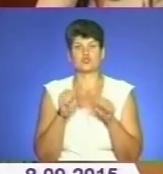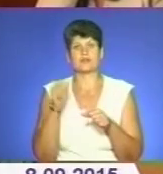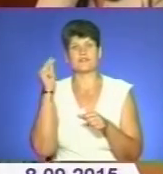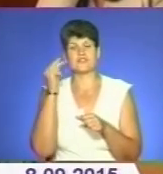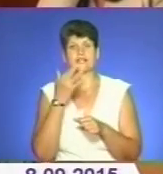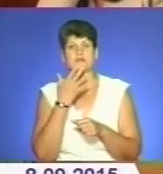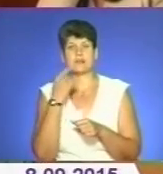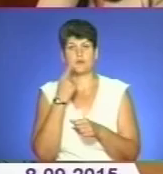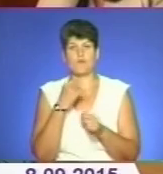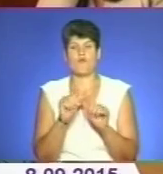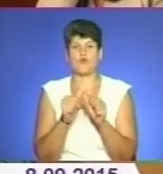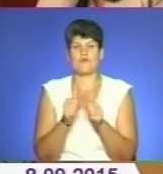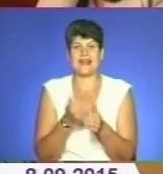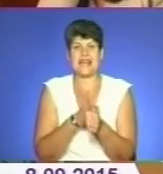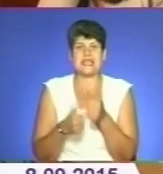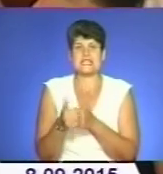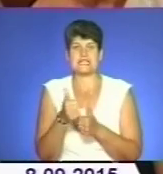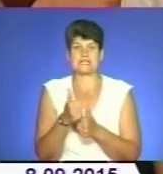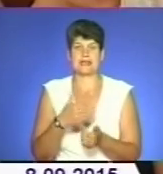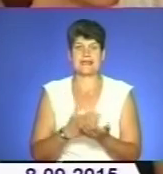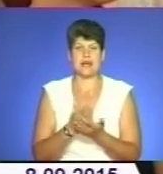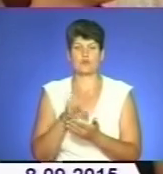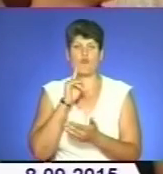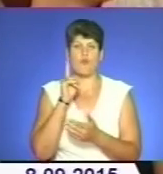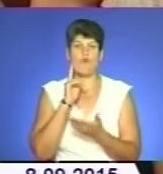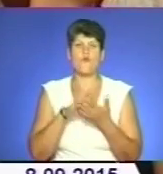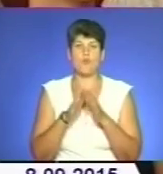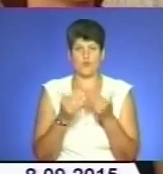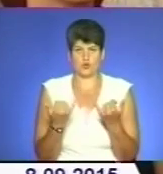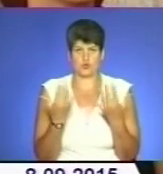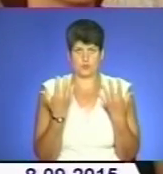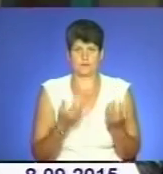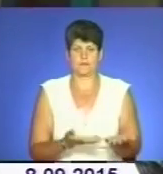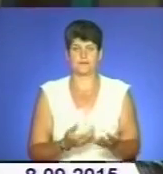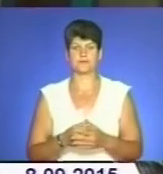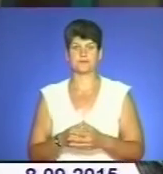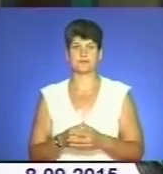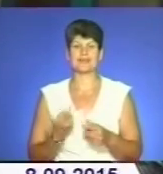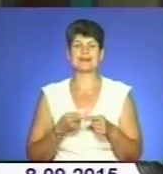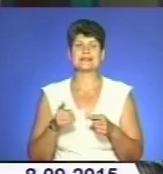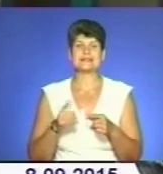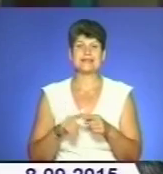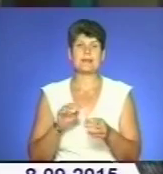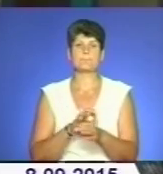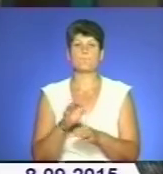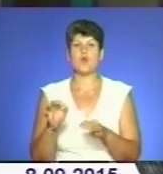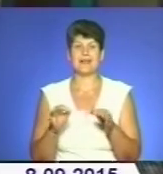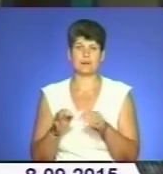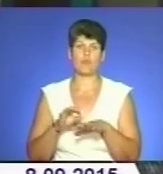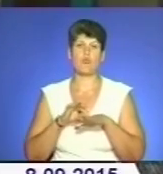формування та шляхи розвитку лідерських якостей молоді в умовах сьогодення. Цей проєкт проводиться,